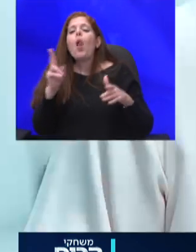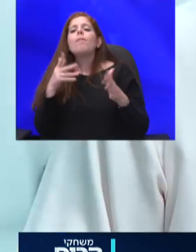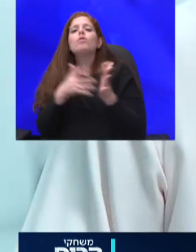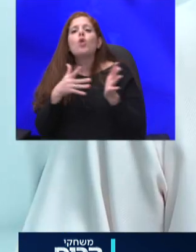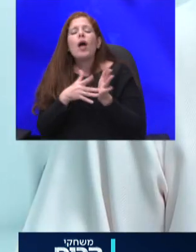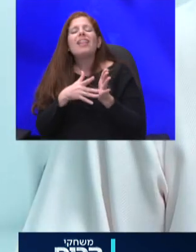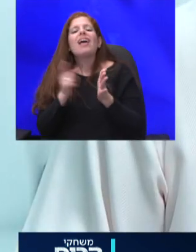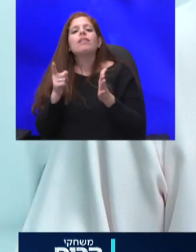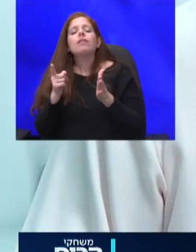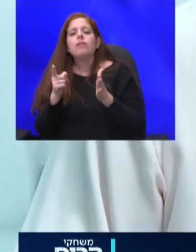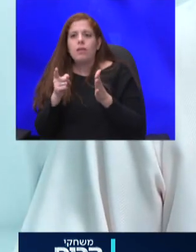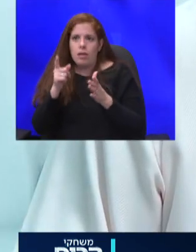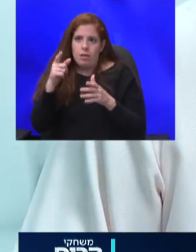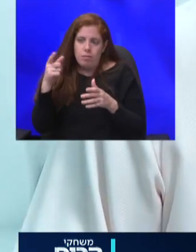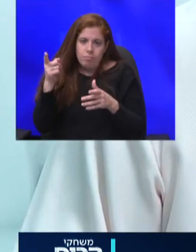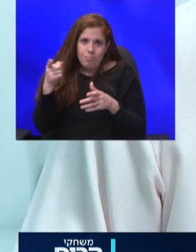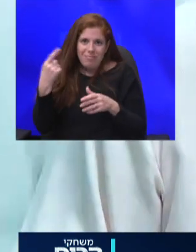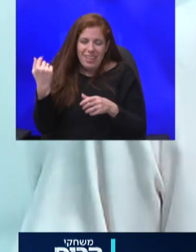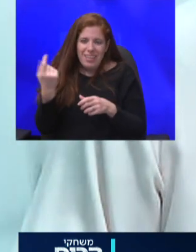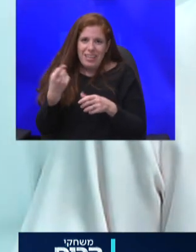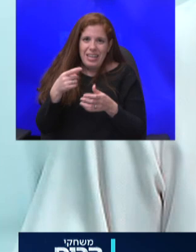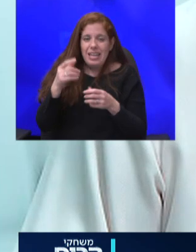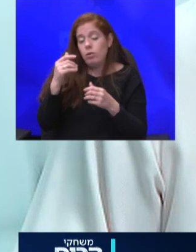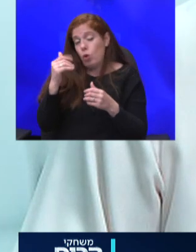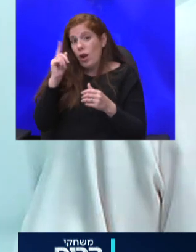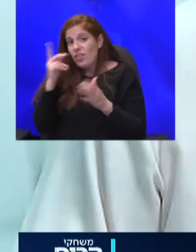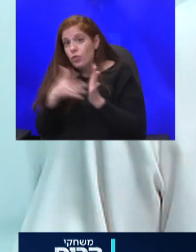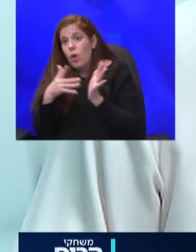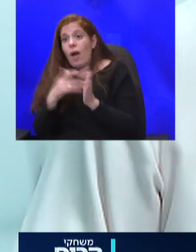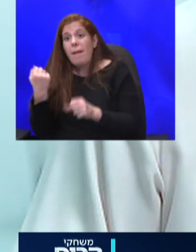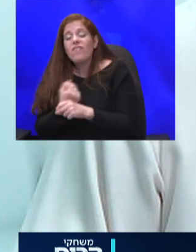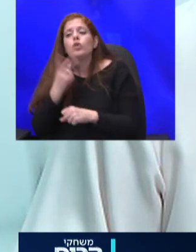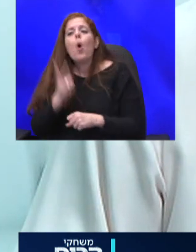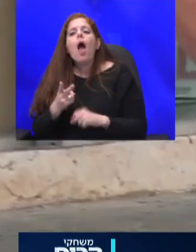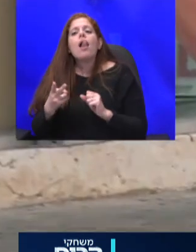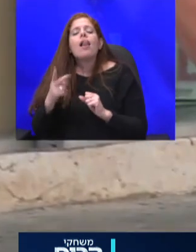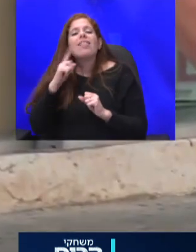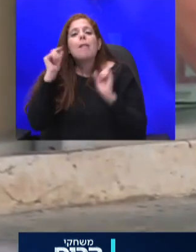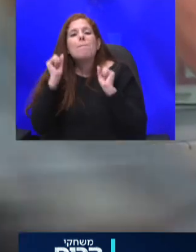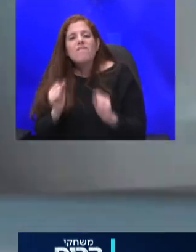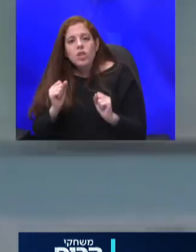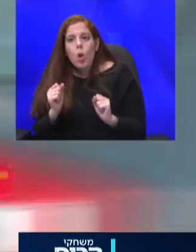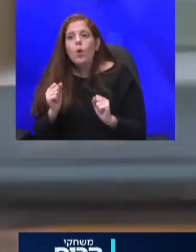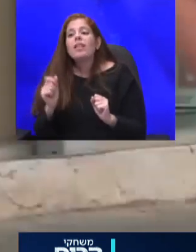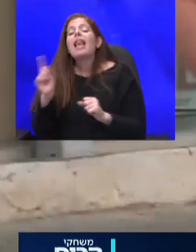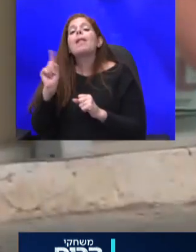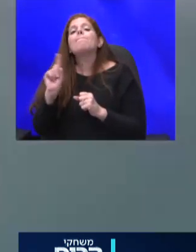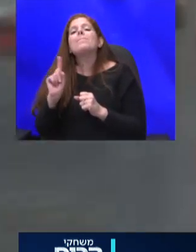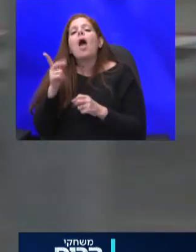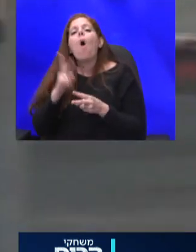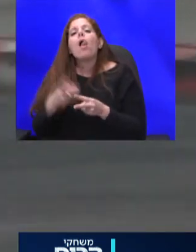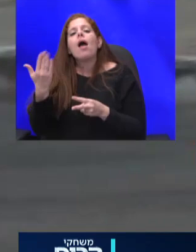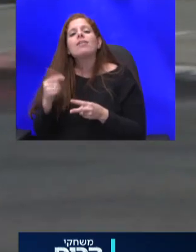בלחיצת כפתור אחת הוא יוכל לדעת, בוודאות להדמיע חולה מעומת העיה ככה אנחנו בעצם